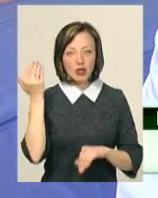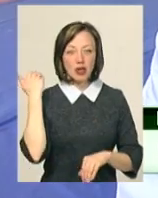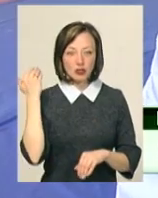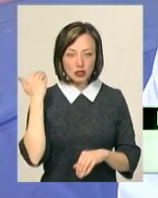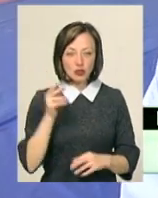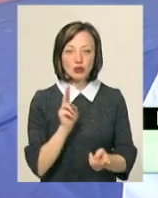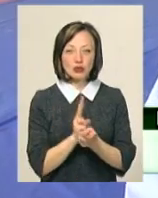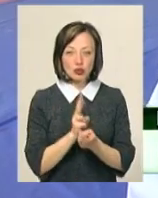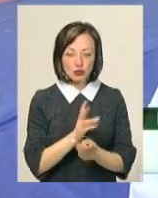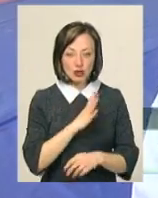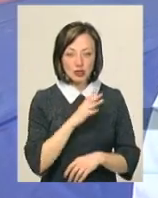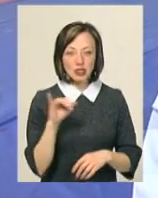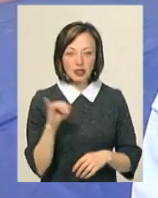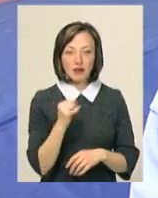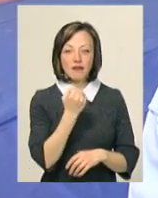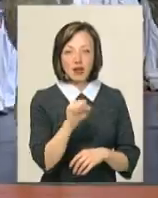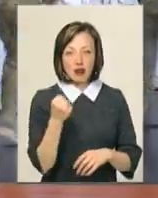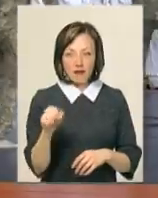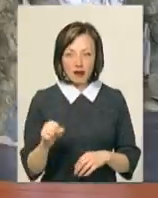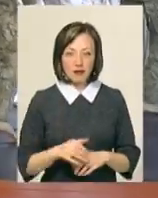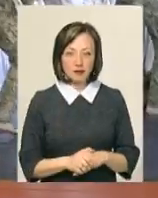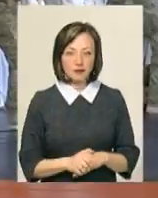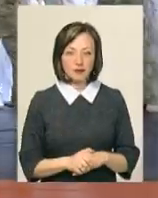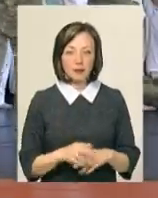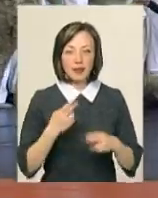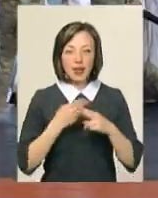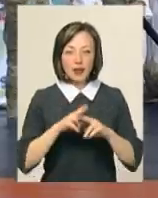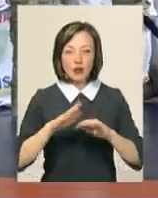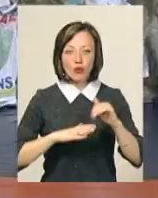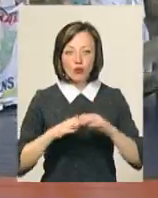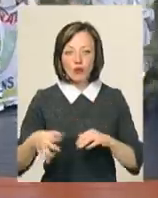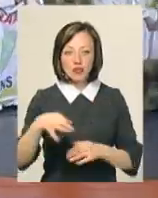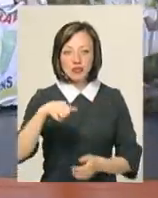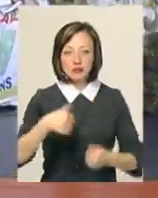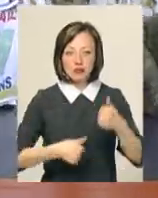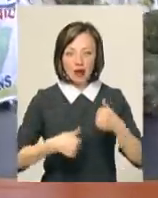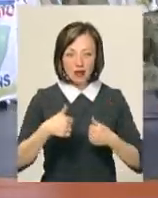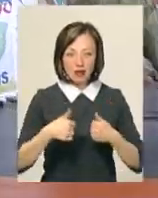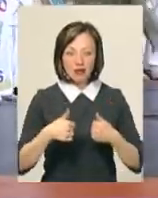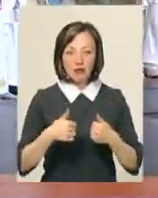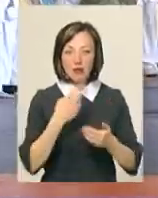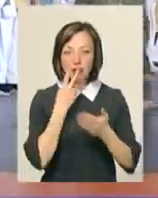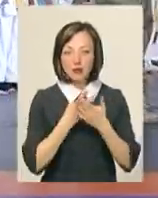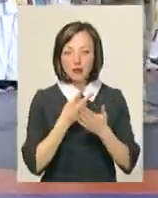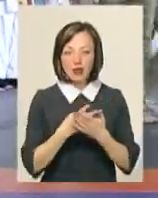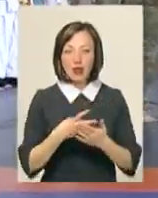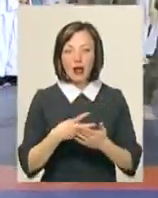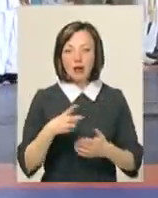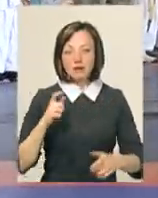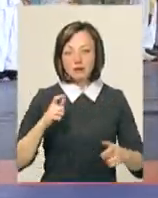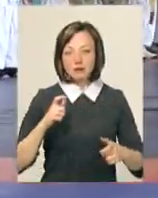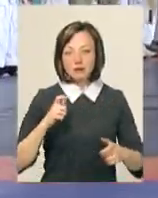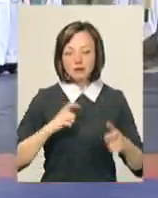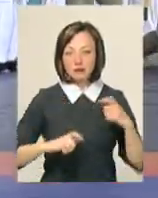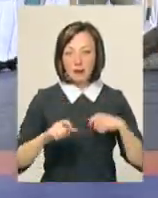зустрічався і вигравав. Техніку рукопашу на обласних змаганнях для юнаків і дівчат продемонстрували прикордонники.